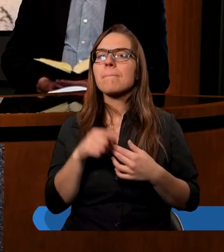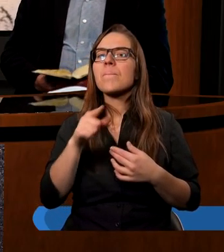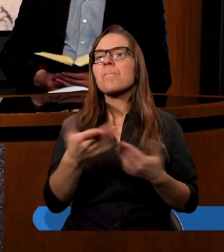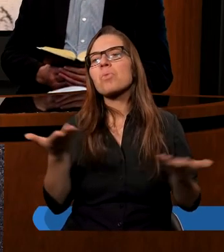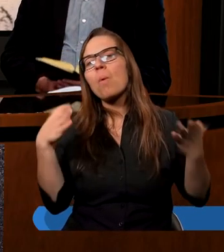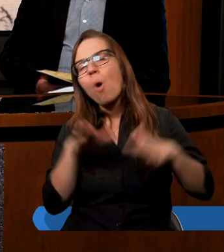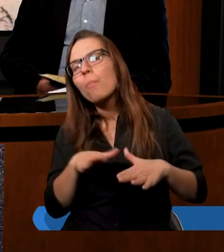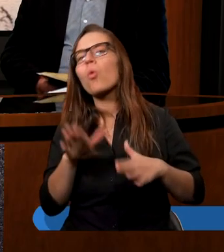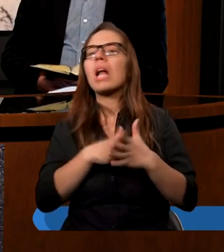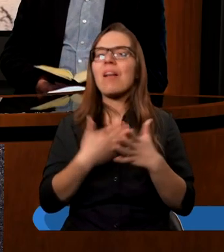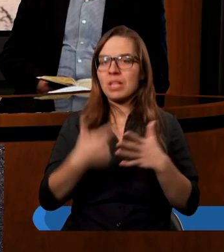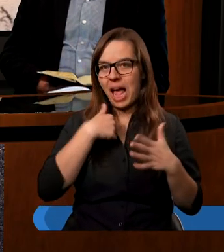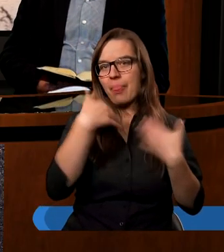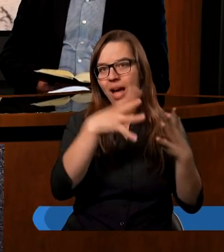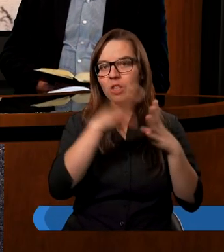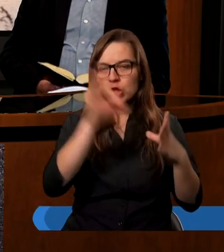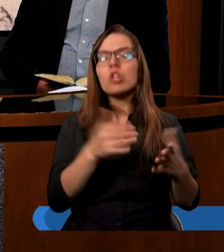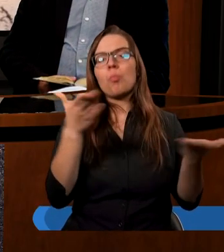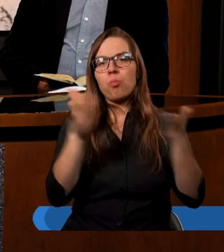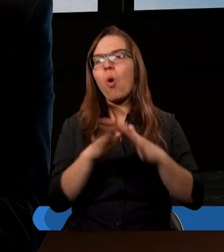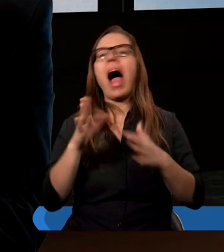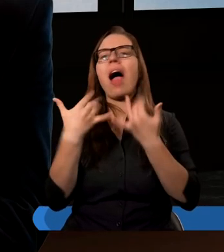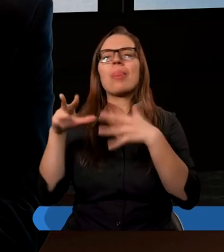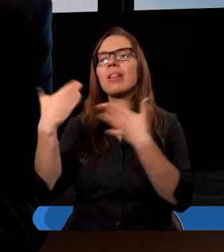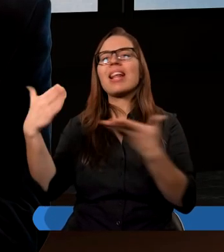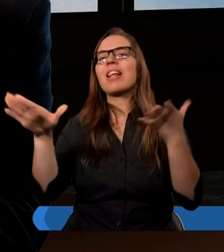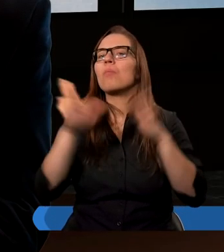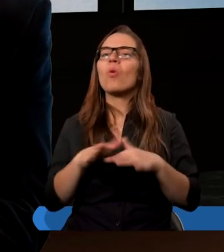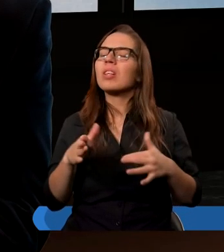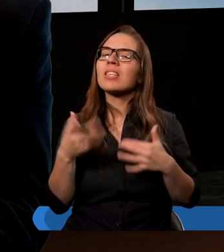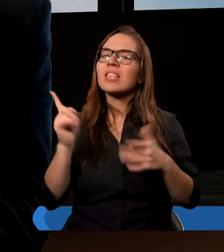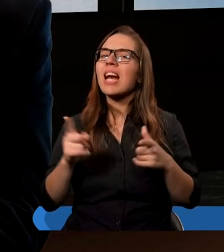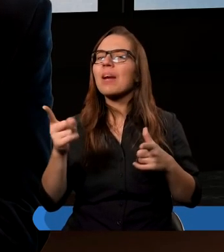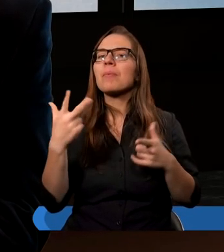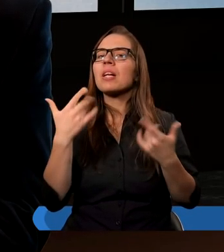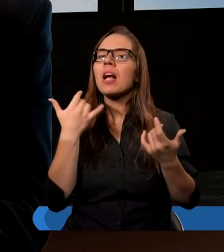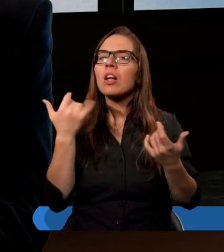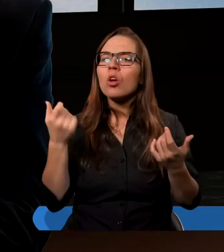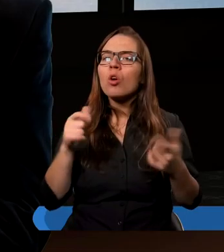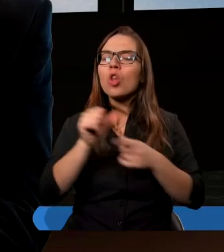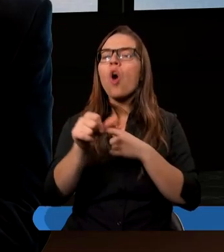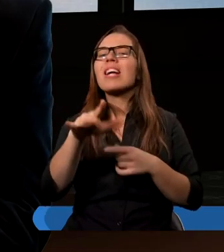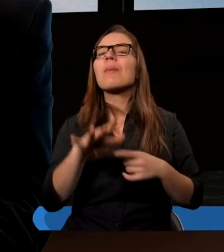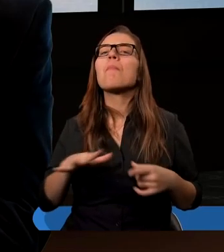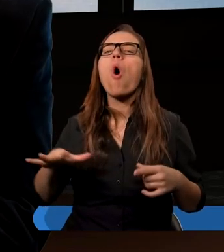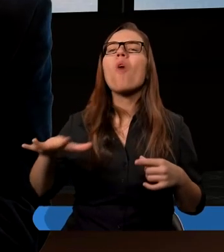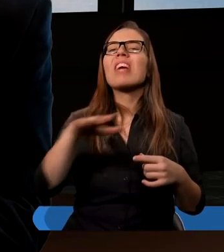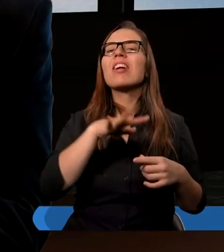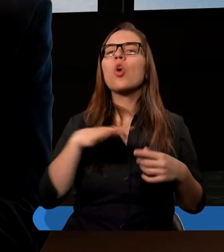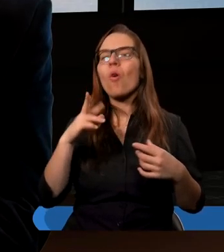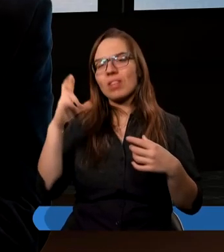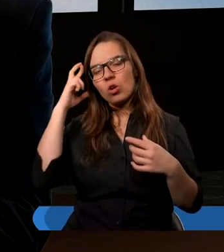błogosławi ja daje dziesięcinę i tak dalej. Myślę, że to jednak jest zbyt powierzchowne rozsumowanie.